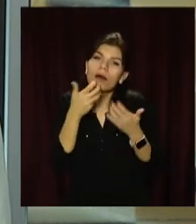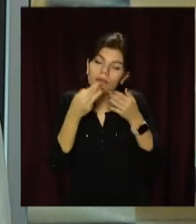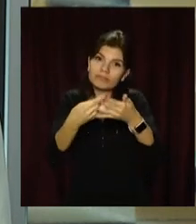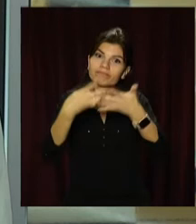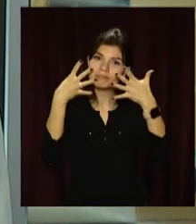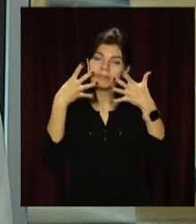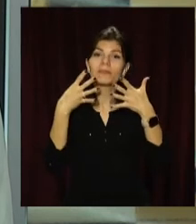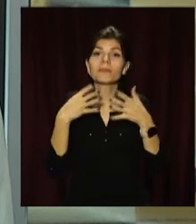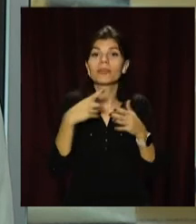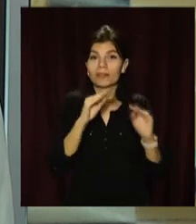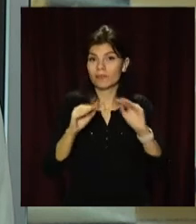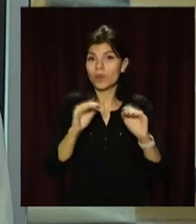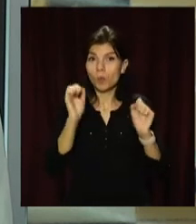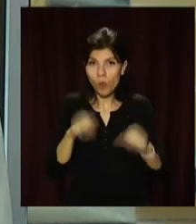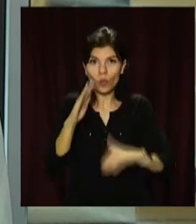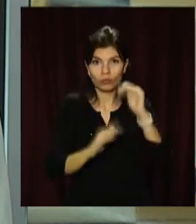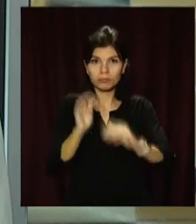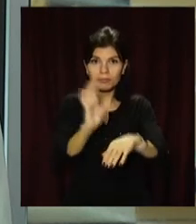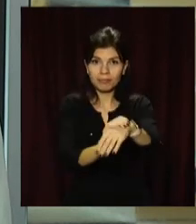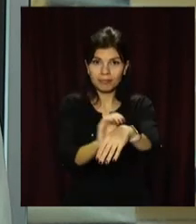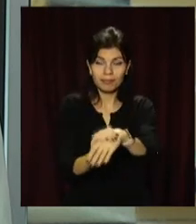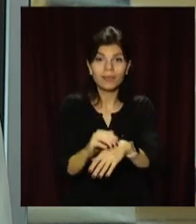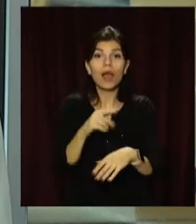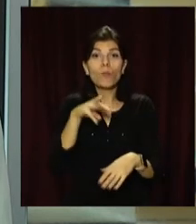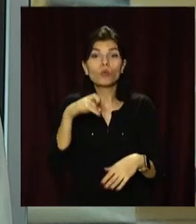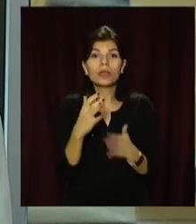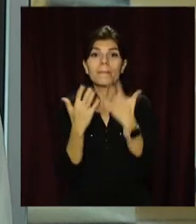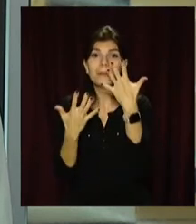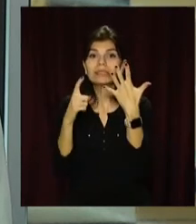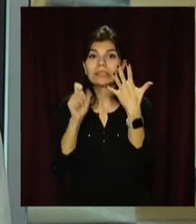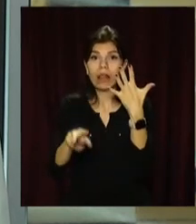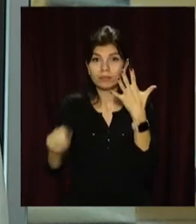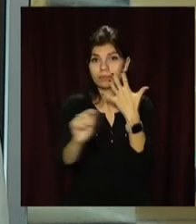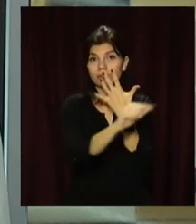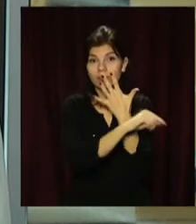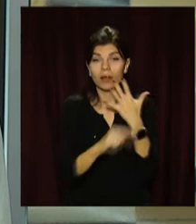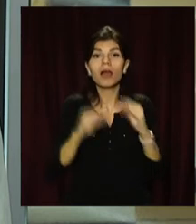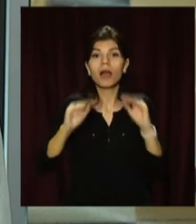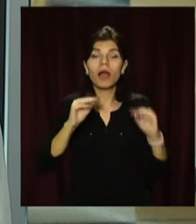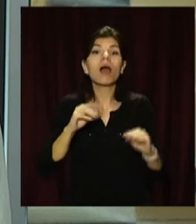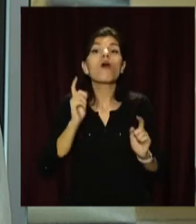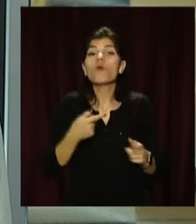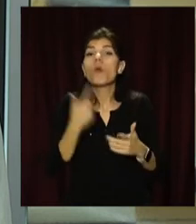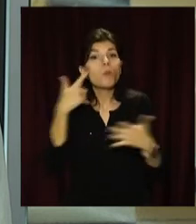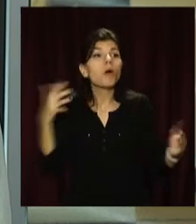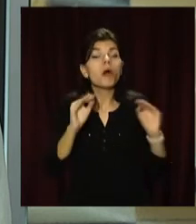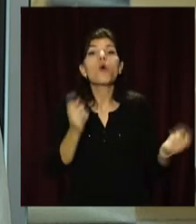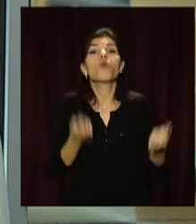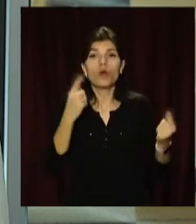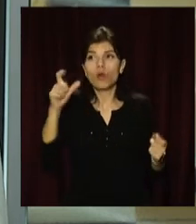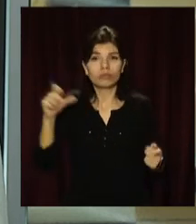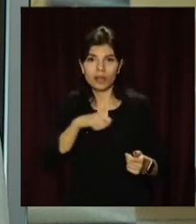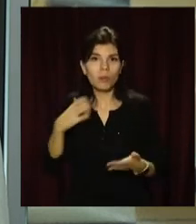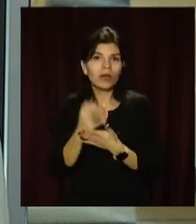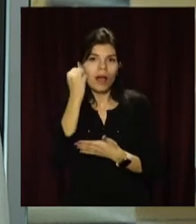доторкнутися. У музеї п'ять залів. Більшу частину колекції музею створили самі дніпряни. Наразі в експозиції майже три тисячі експонатів.